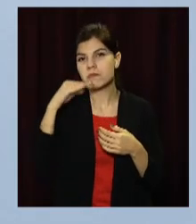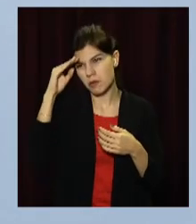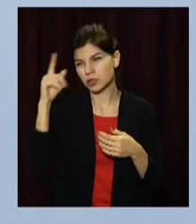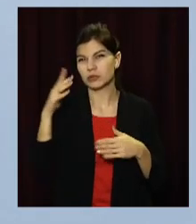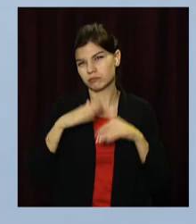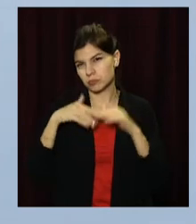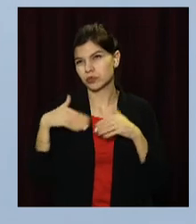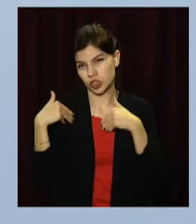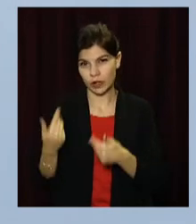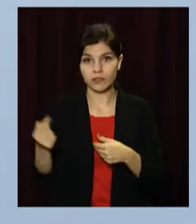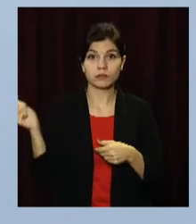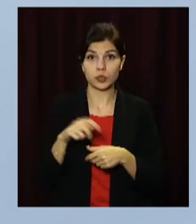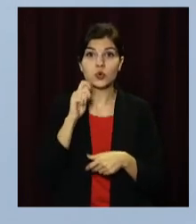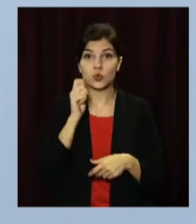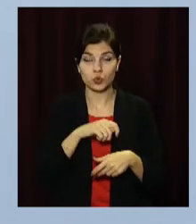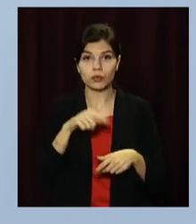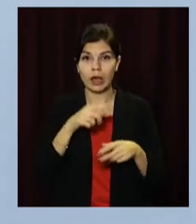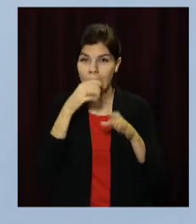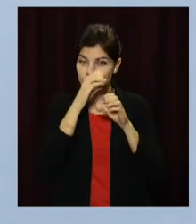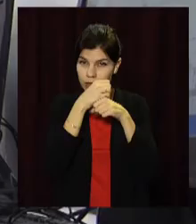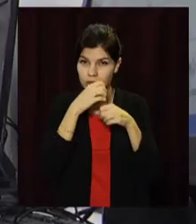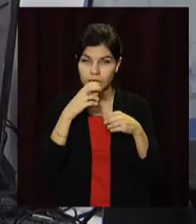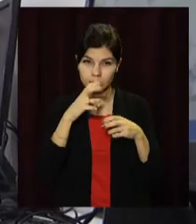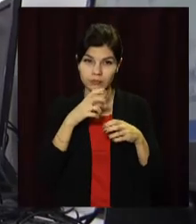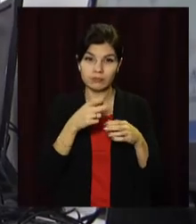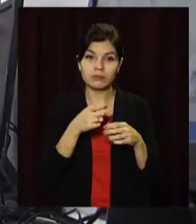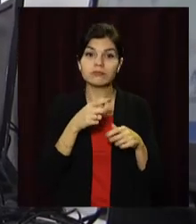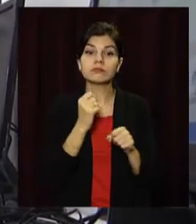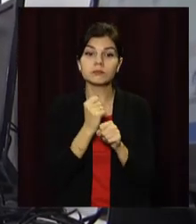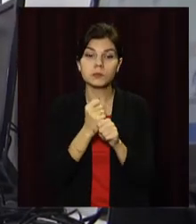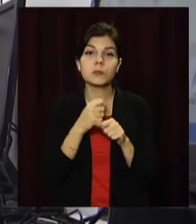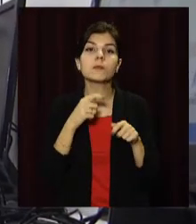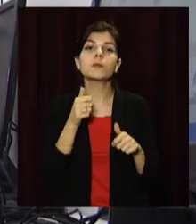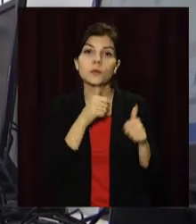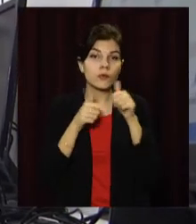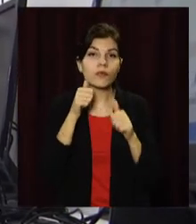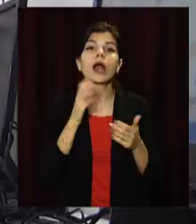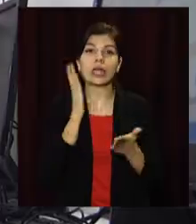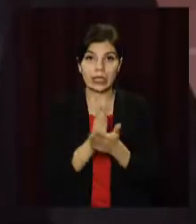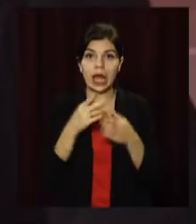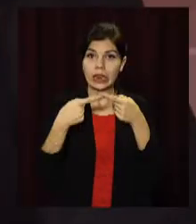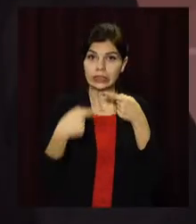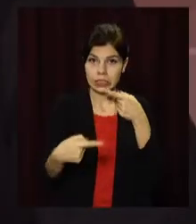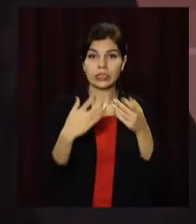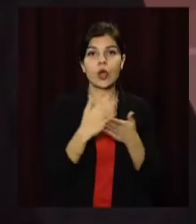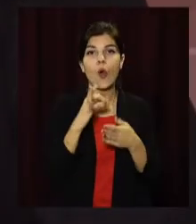Практичні навички хлопець добуває в технічній лабораторії. Розповідає, заняття проходять як офлайн, так і дистанційно.